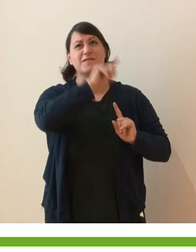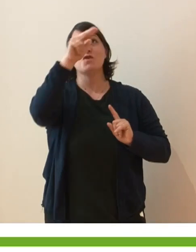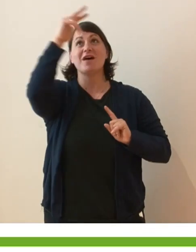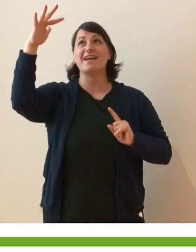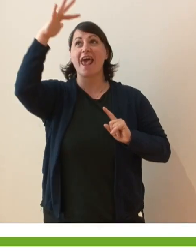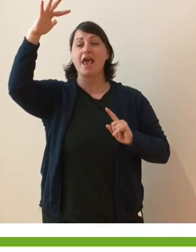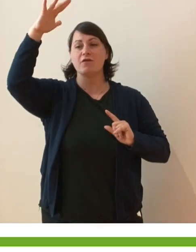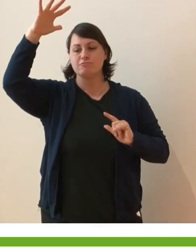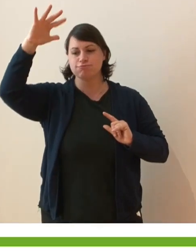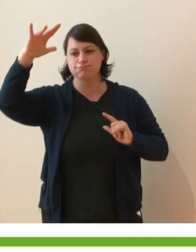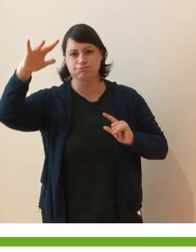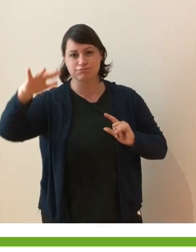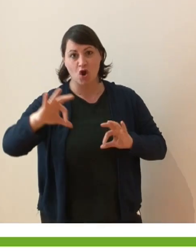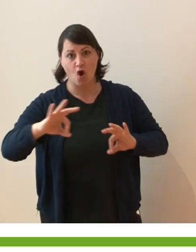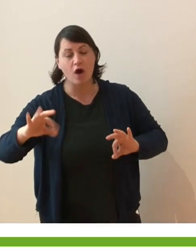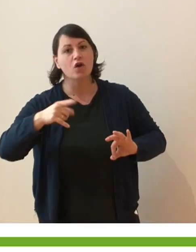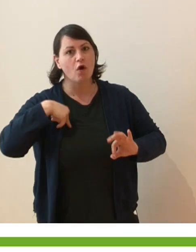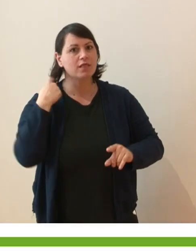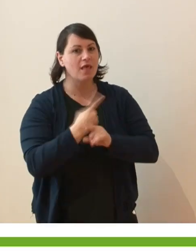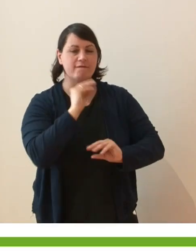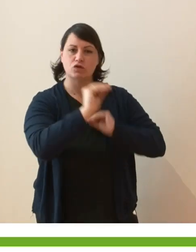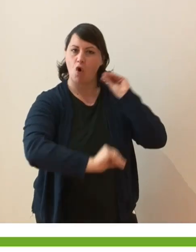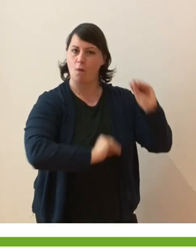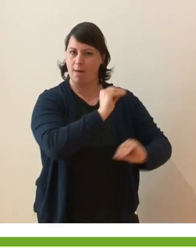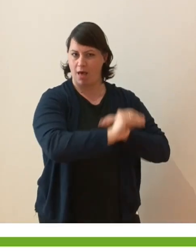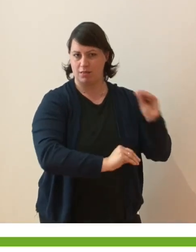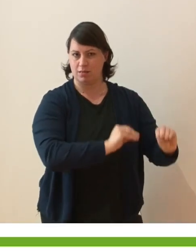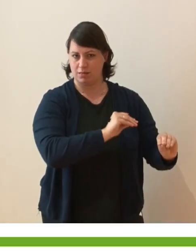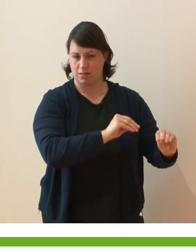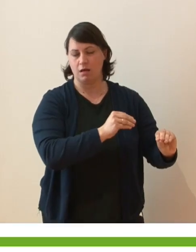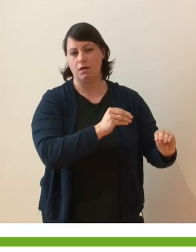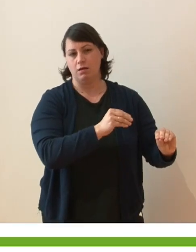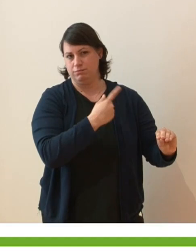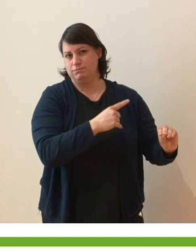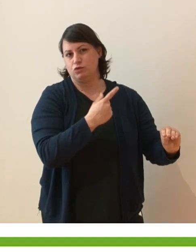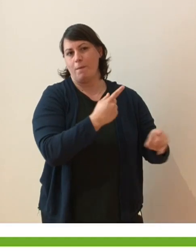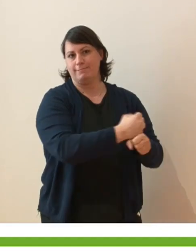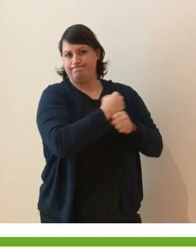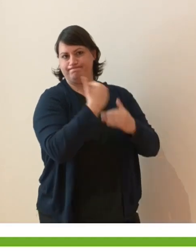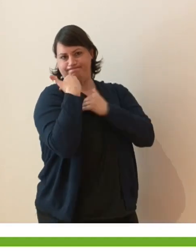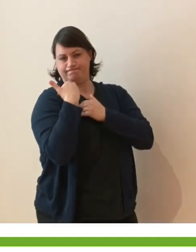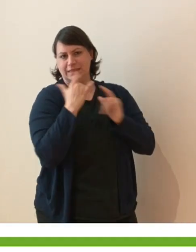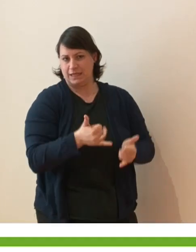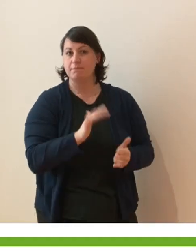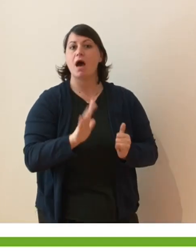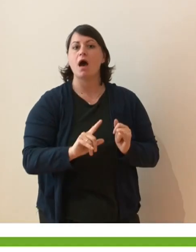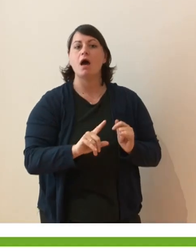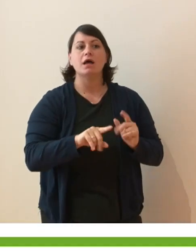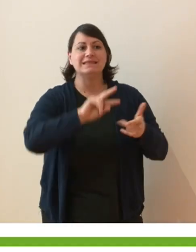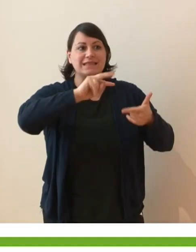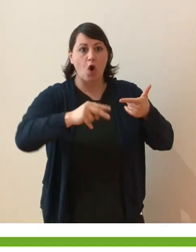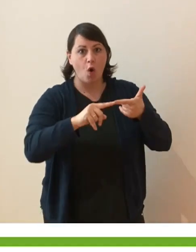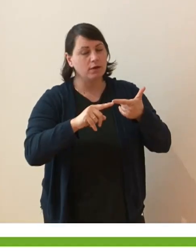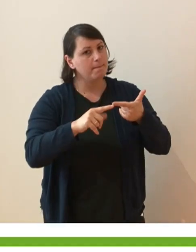con la Chiesa siamo chiamati a farcene carico. Ma la seconda domanda, altrettanto importante, per considerare gli altri